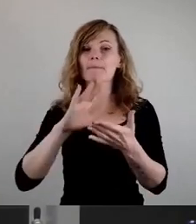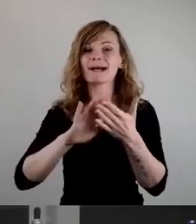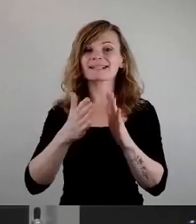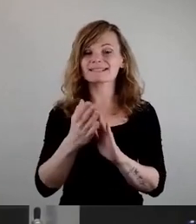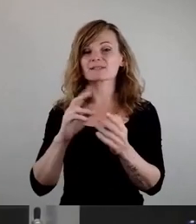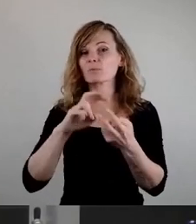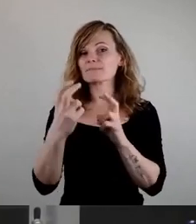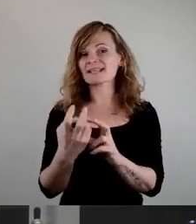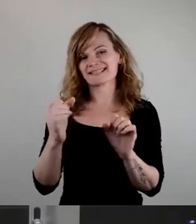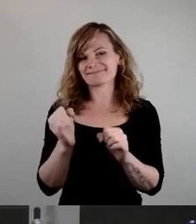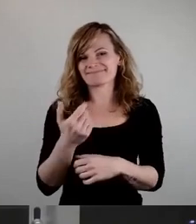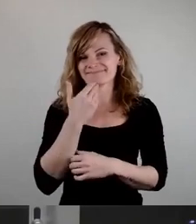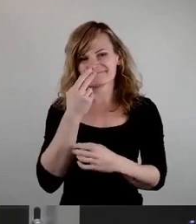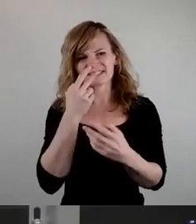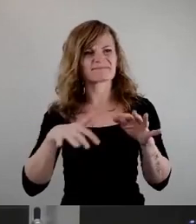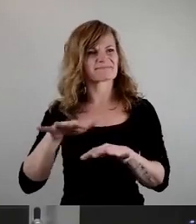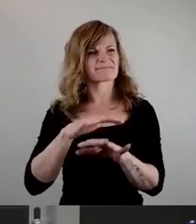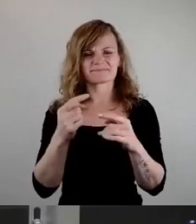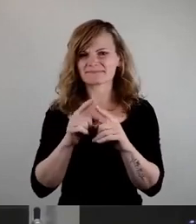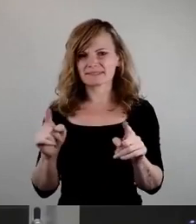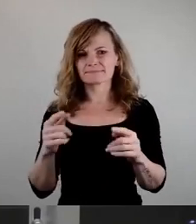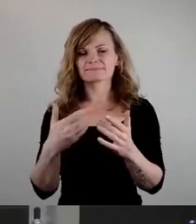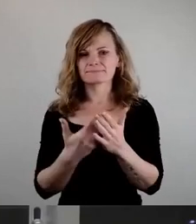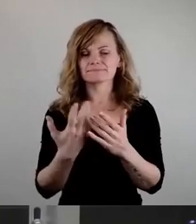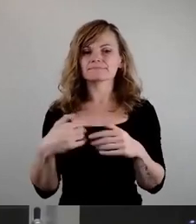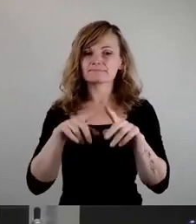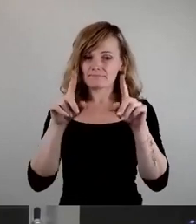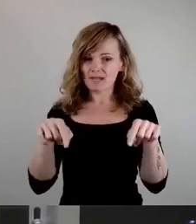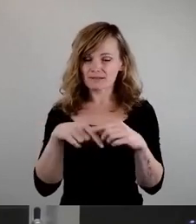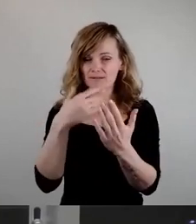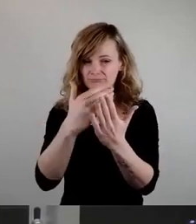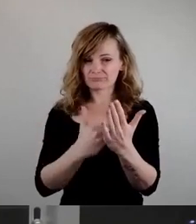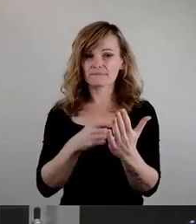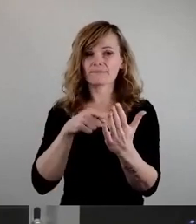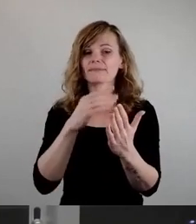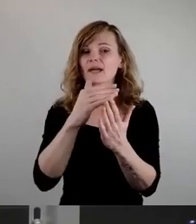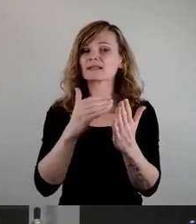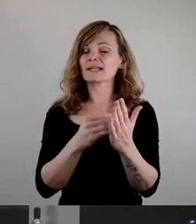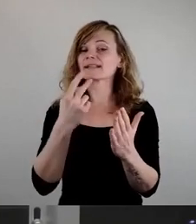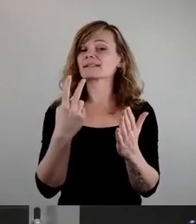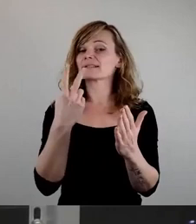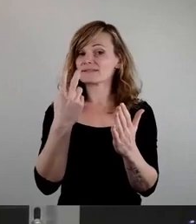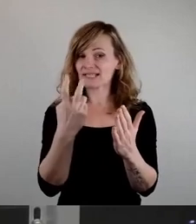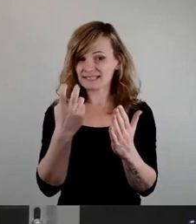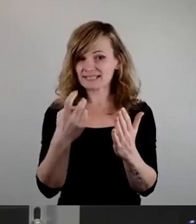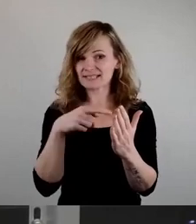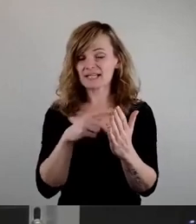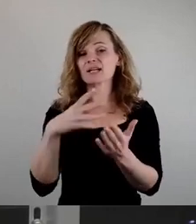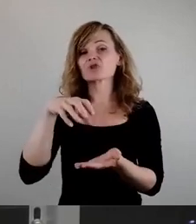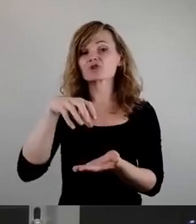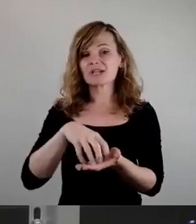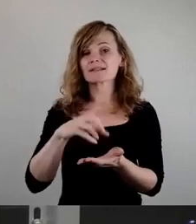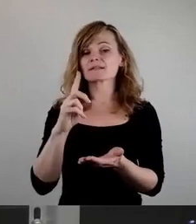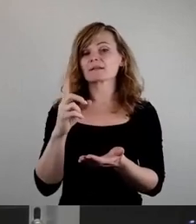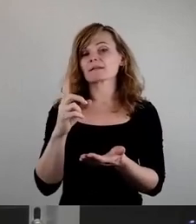unbedingt überall gemerkt. In dieser Karte steht in Artikel 20, dass die Stadt und der Staat,